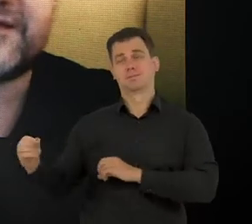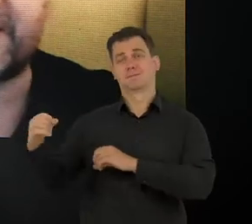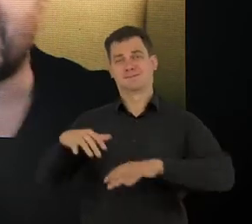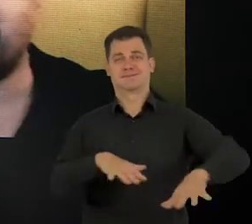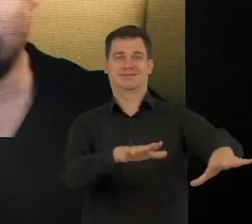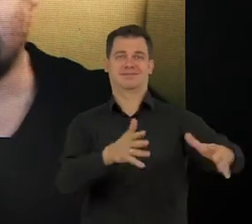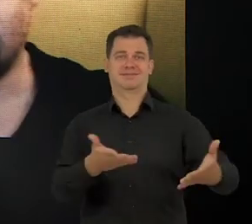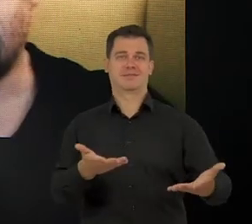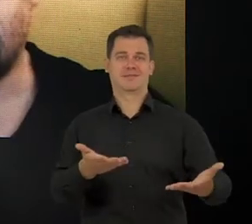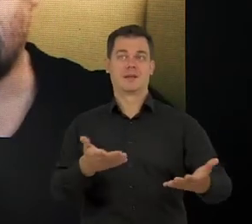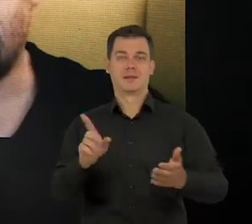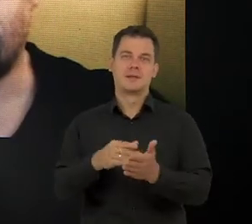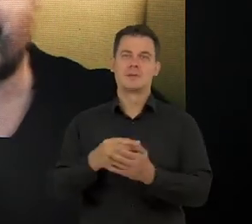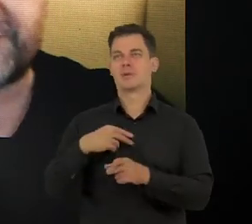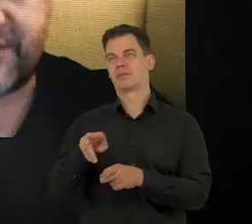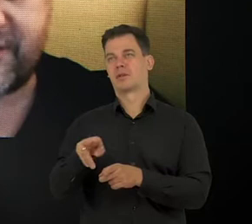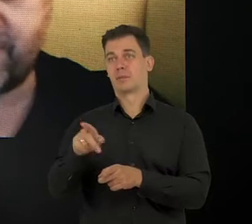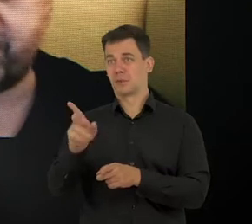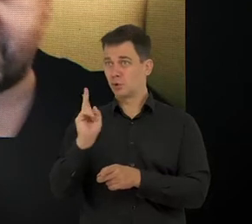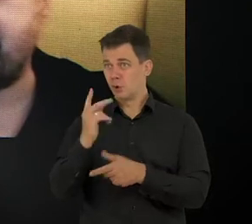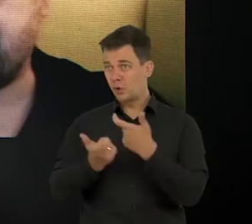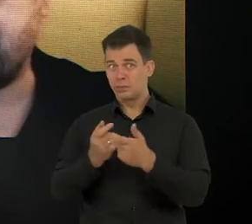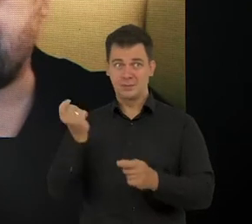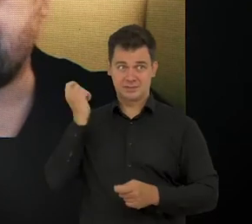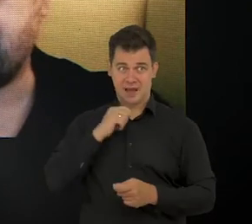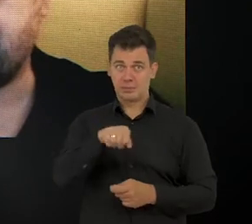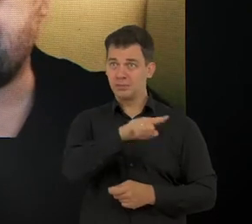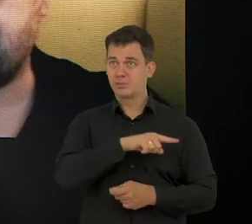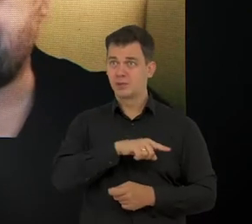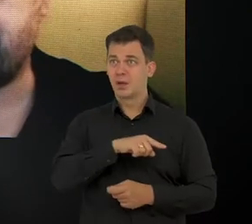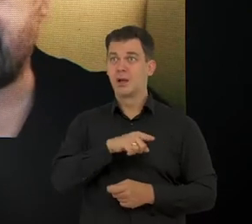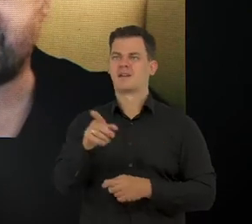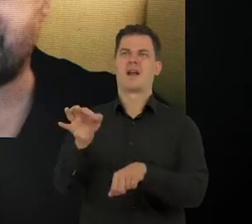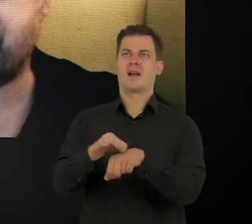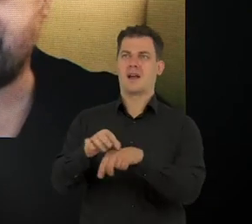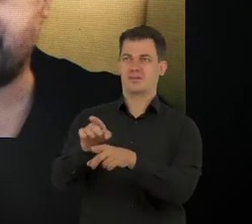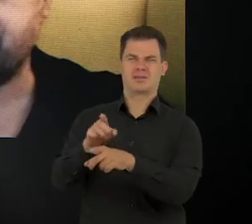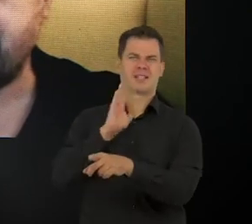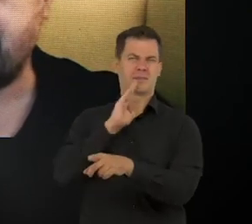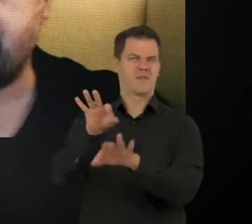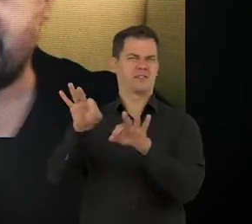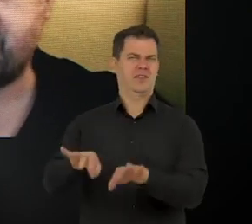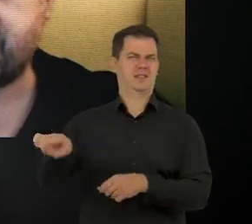jakichś nieznych intencji, no zwłaszcza takich osób jak lekarzy czy